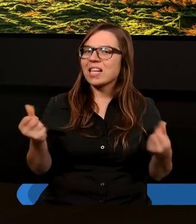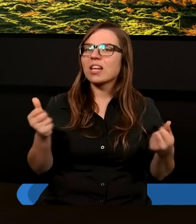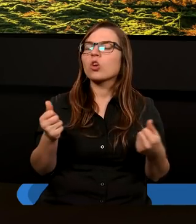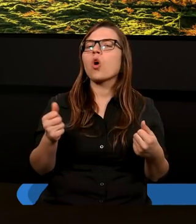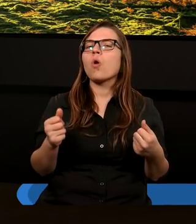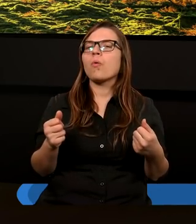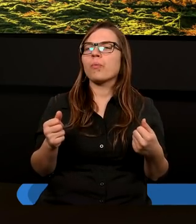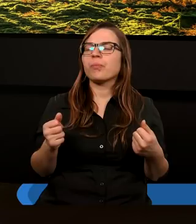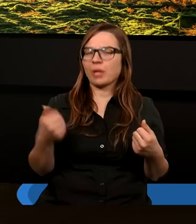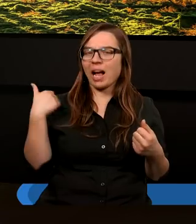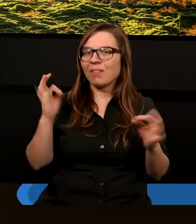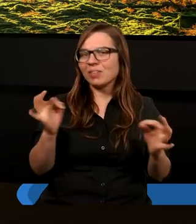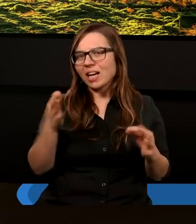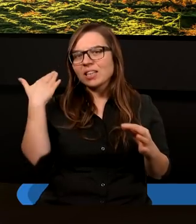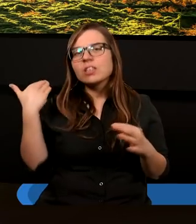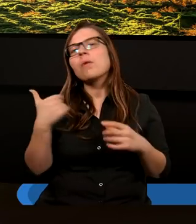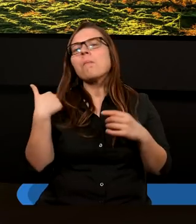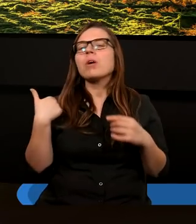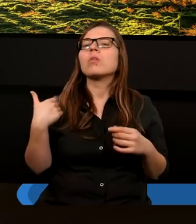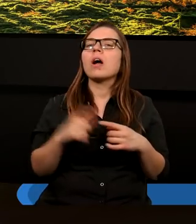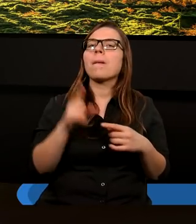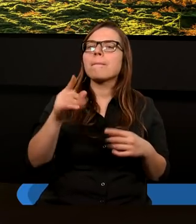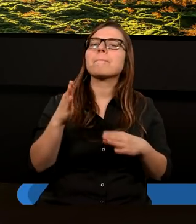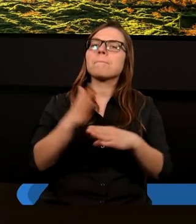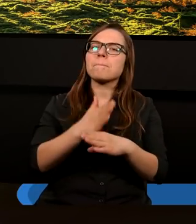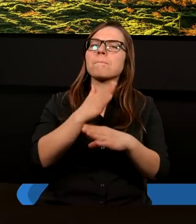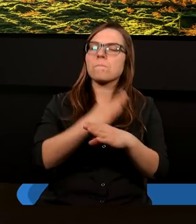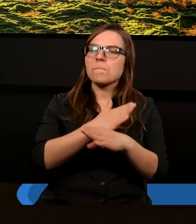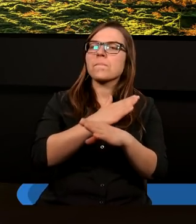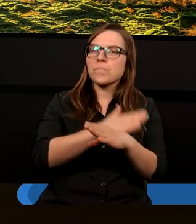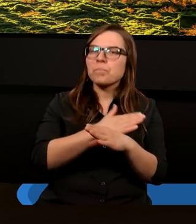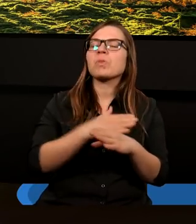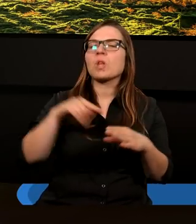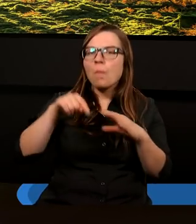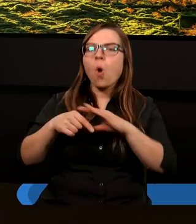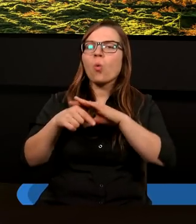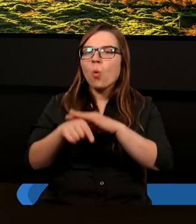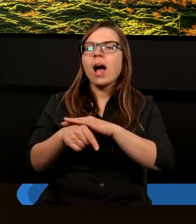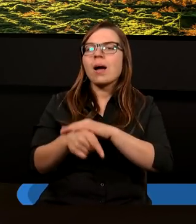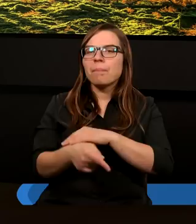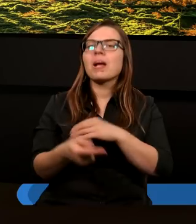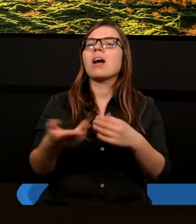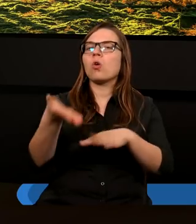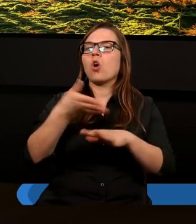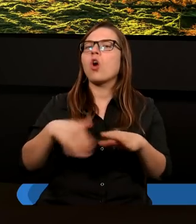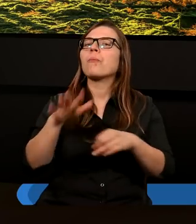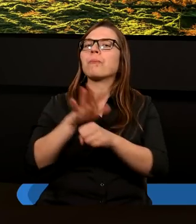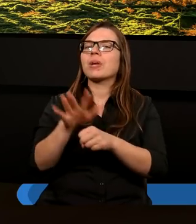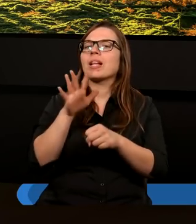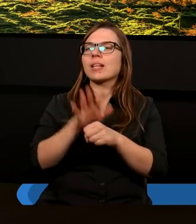często w życiu bywa z konfliktami, tylko stopniowo się niestety pogłębią. I rozdział 15,